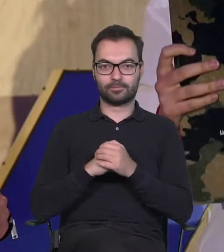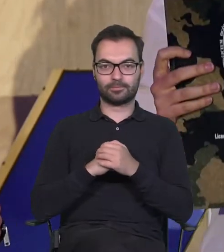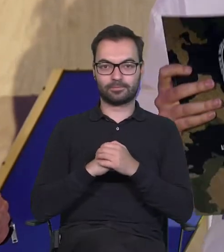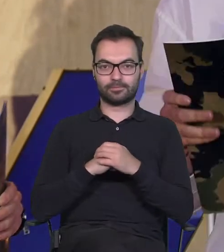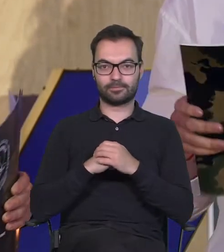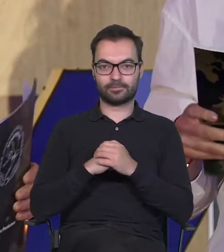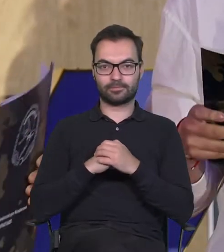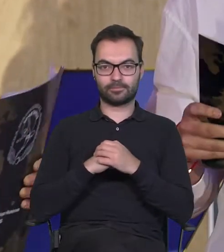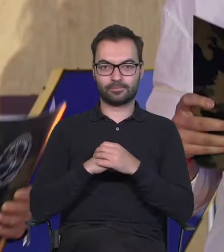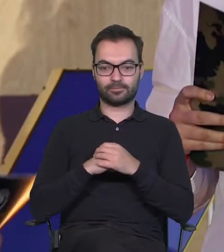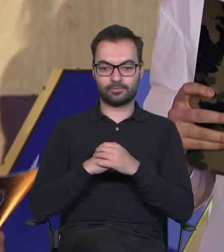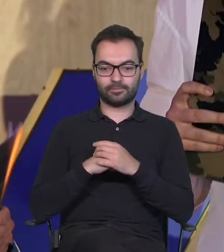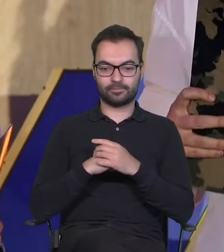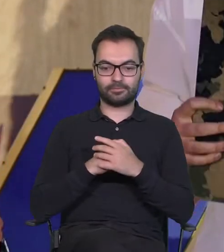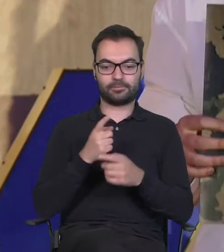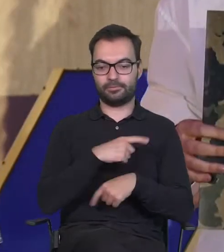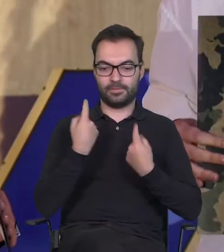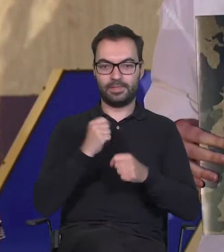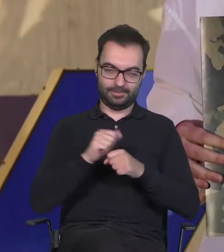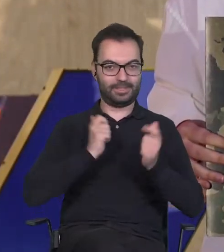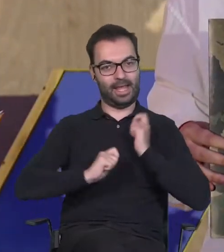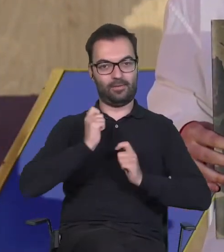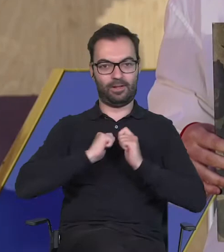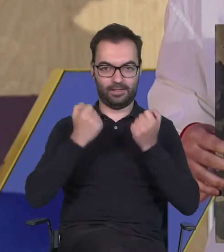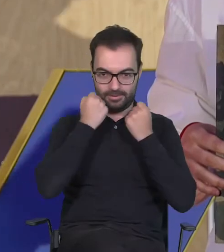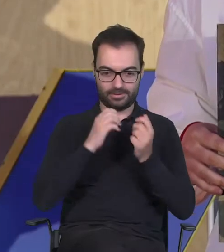jesteśmy z tego zadowoleni.